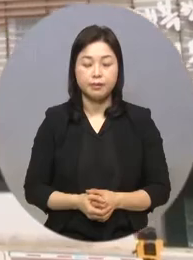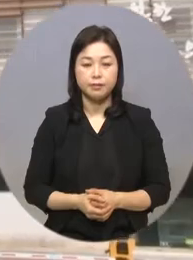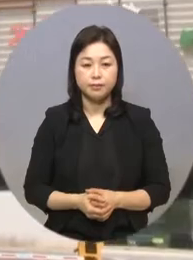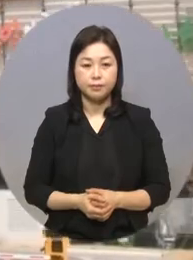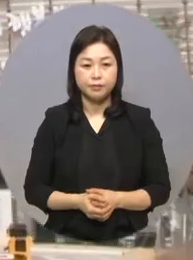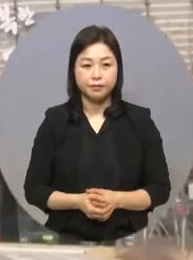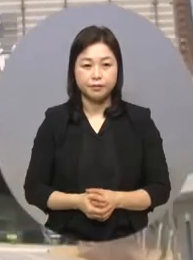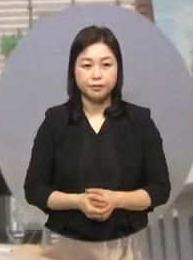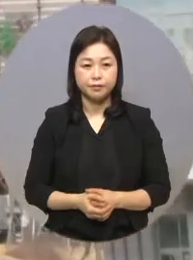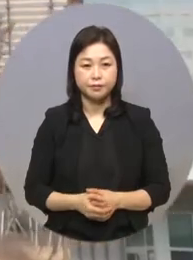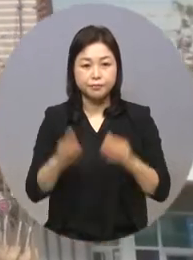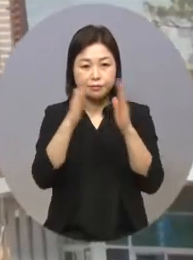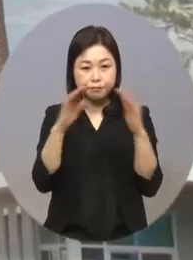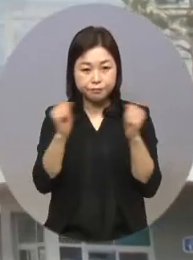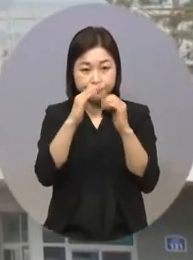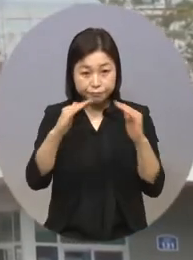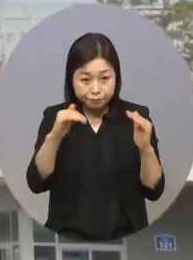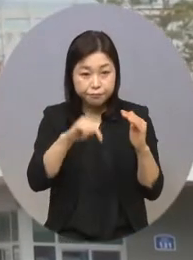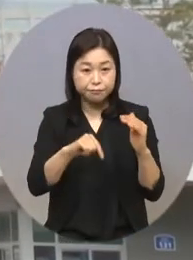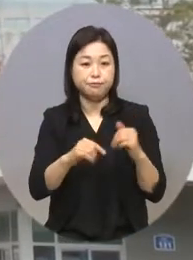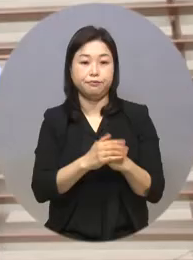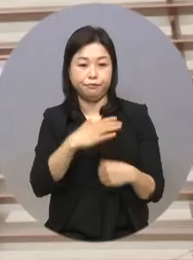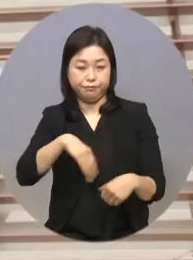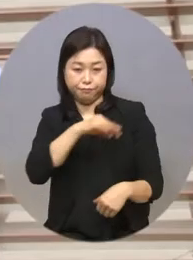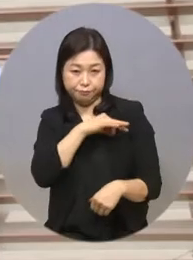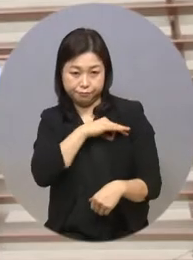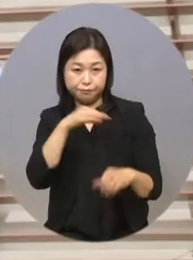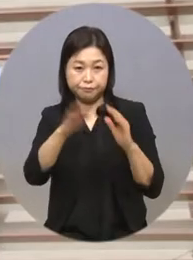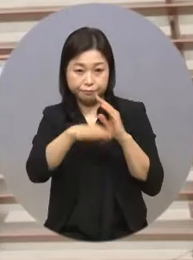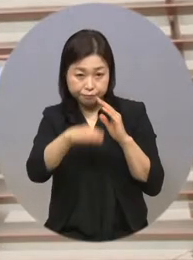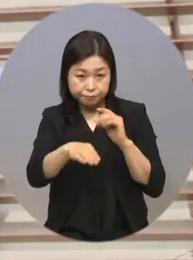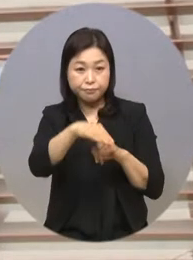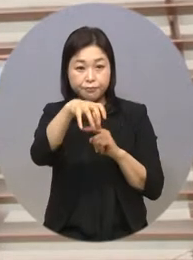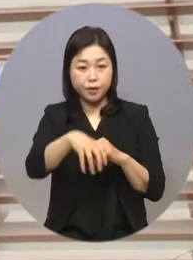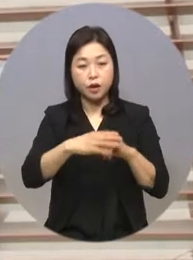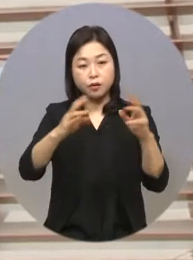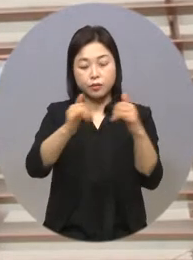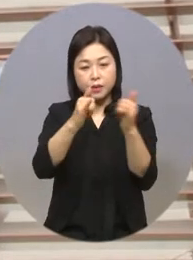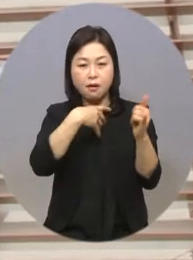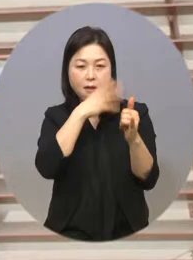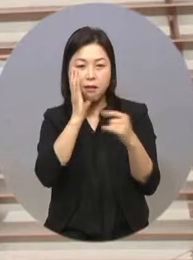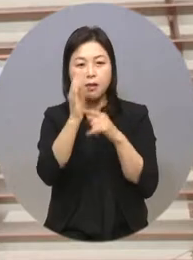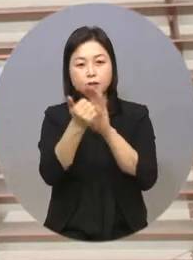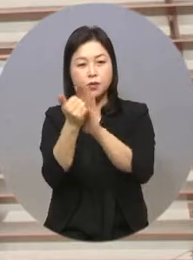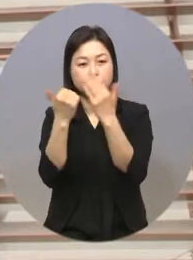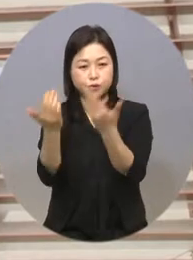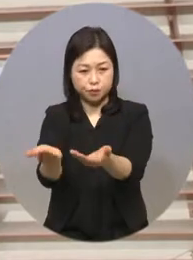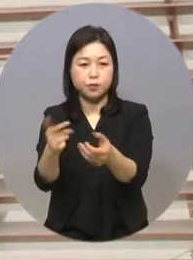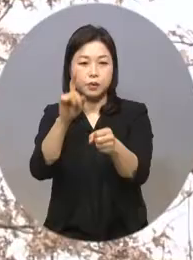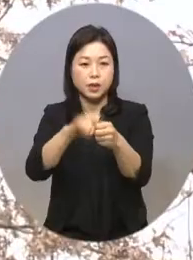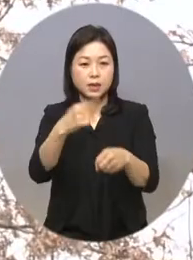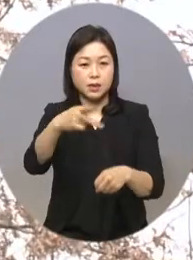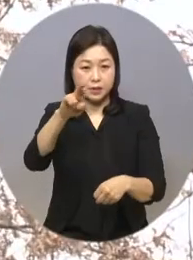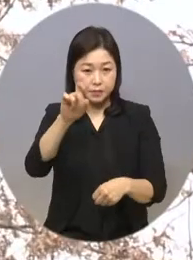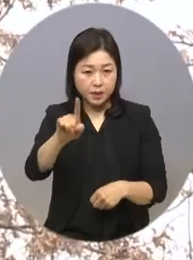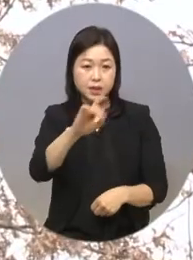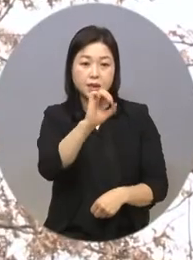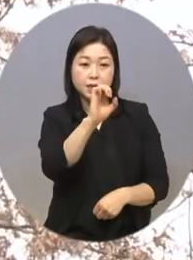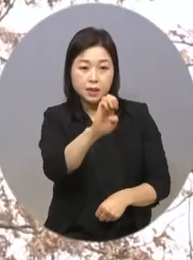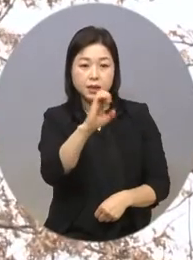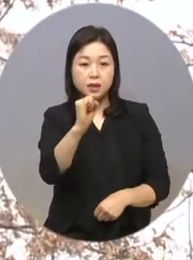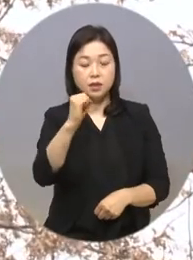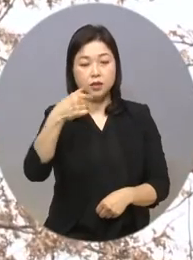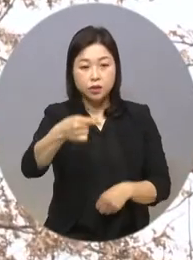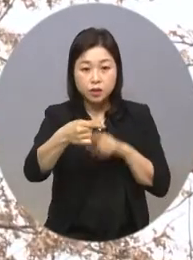전북 전주시에 위치한 국민연금공단은 국민의 노후생활 동반자로 2021년 ESG 신경영도약